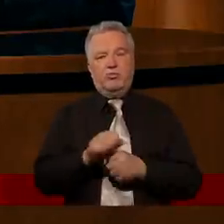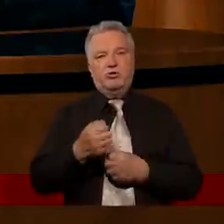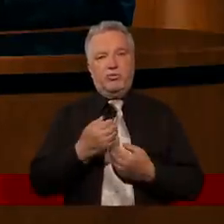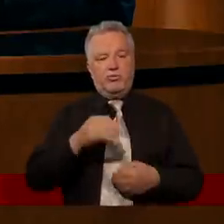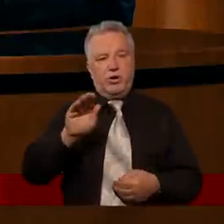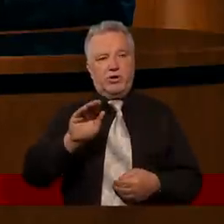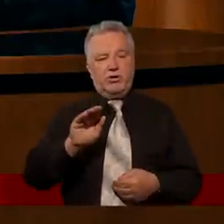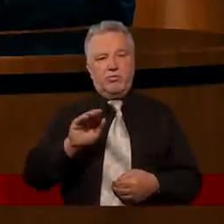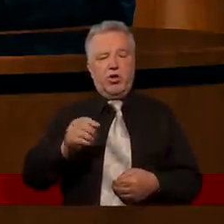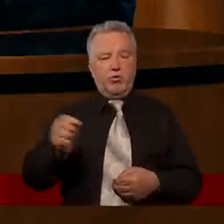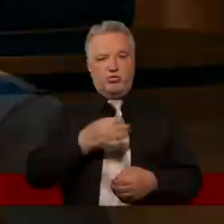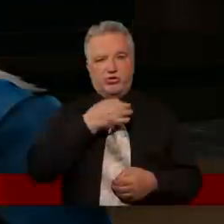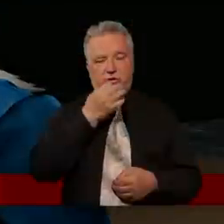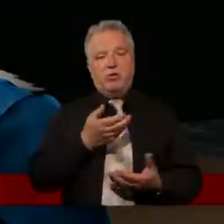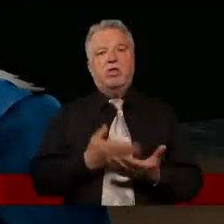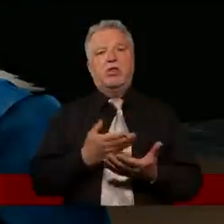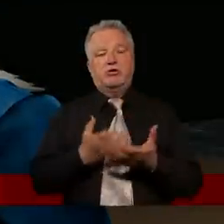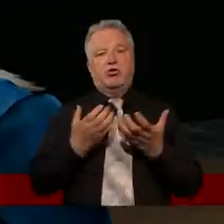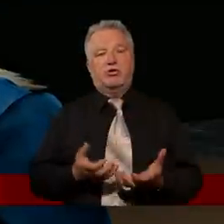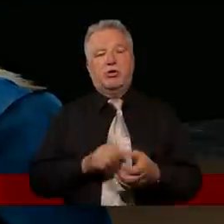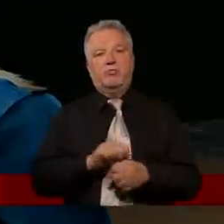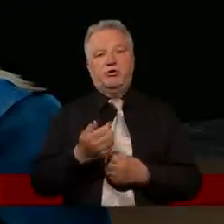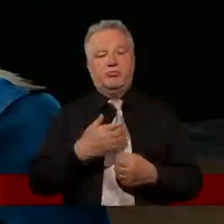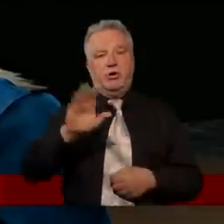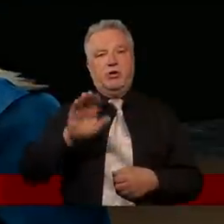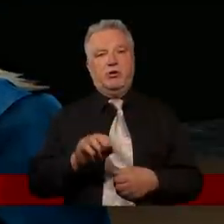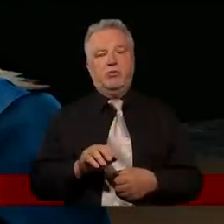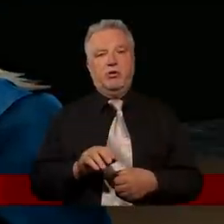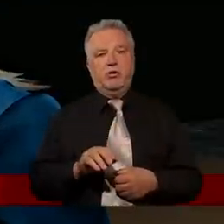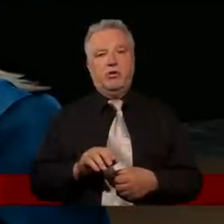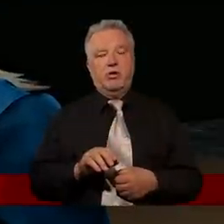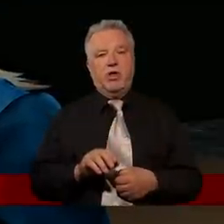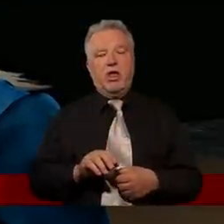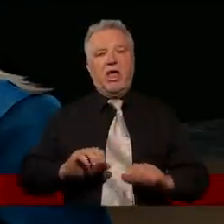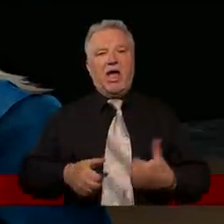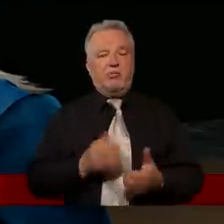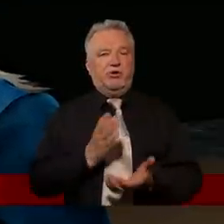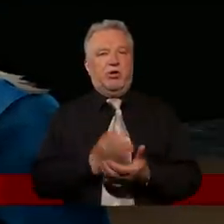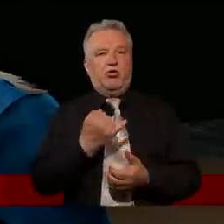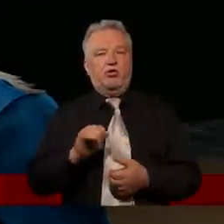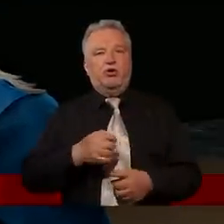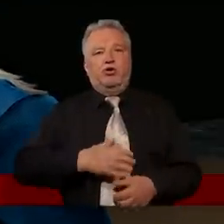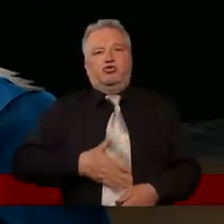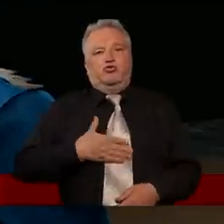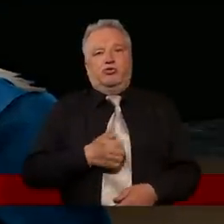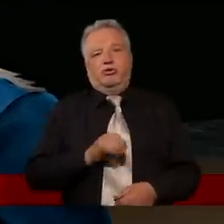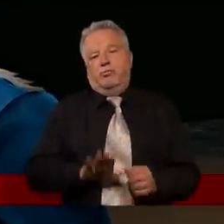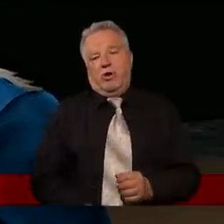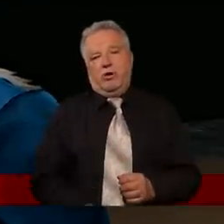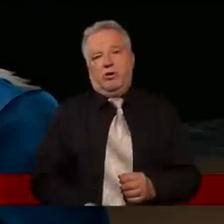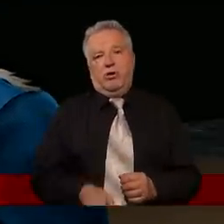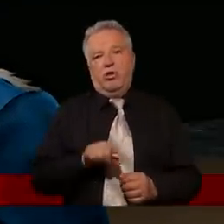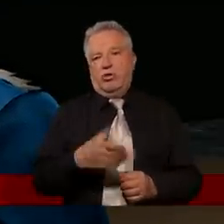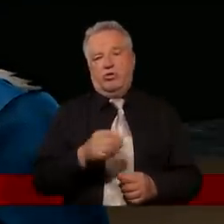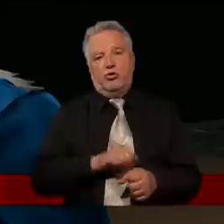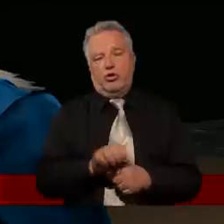to trzeba zadać sobie pytanie, dlaczego chcę być wielkim. Bo jeżeli chcę być wielkim tylko dlatego, żeby inni przy mnie czuli się mali, no to